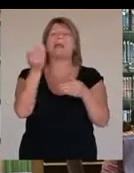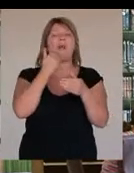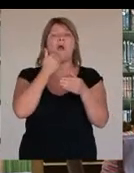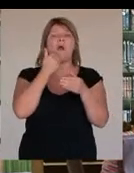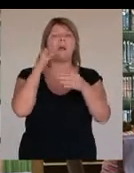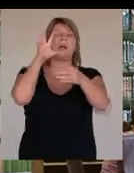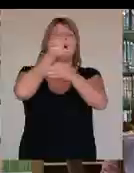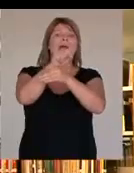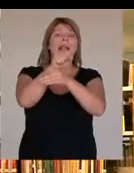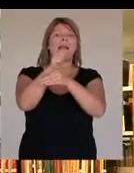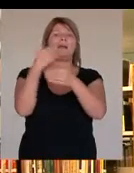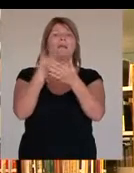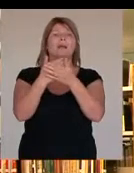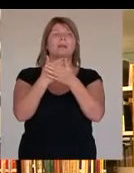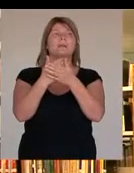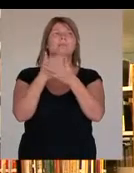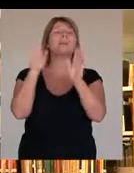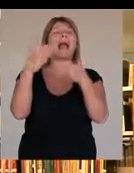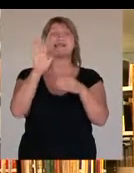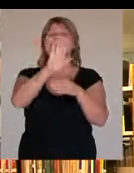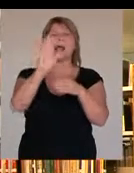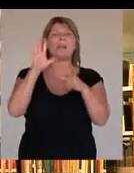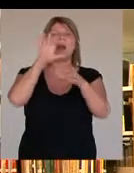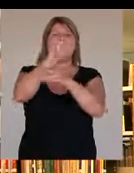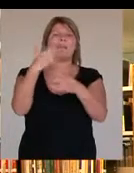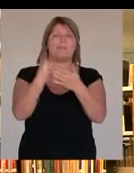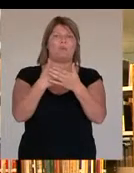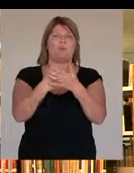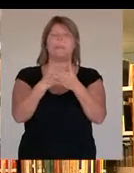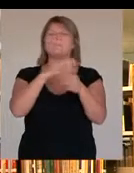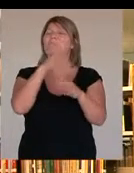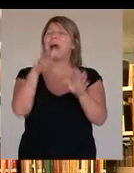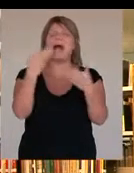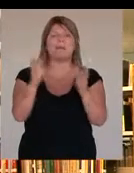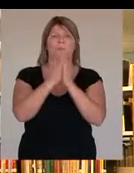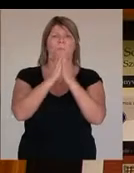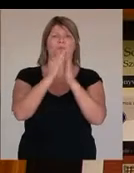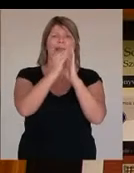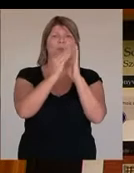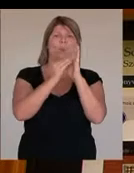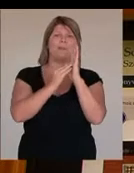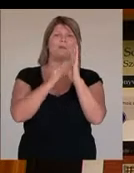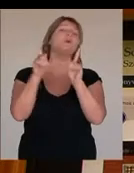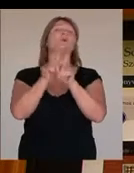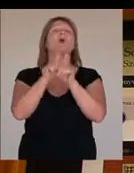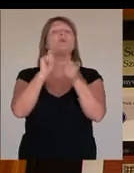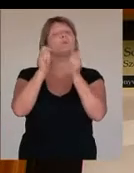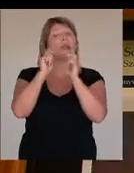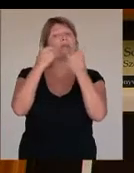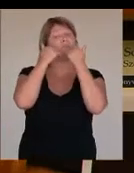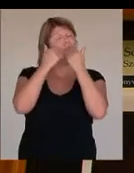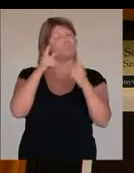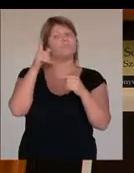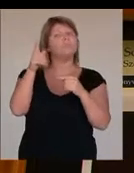számára elérhetővé váljon minden könyvtári dokumentum. Ugyancsak a pályázatnak